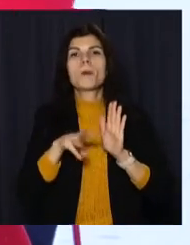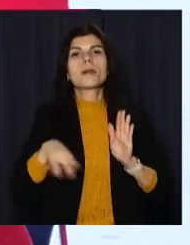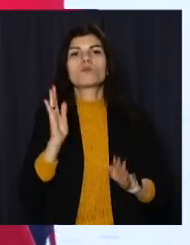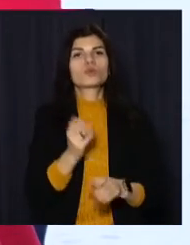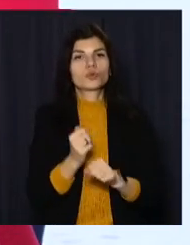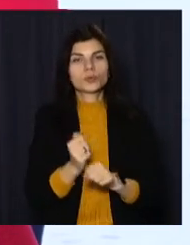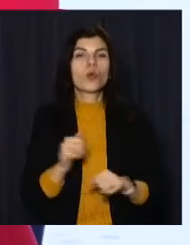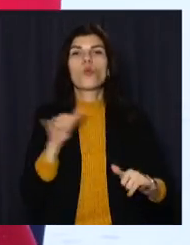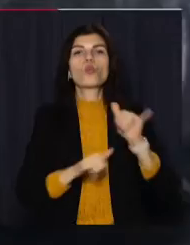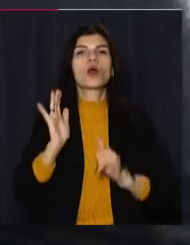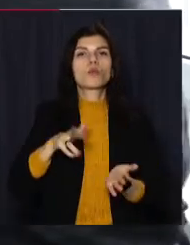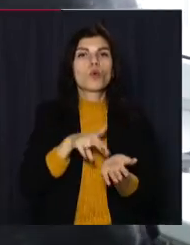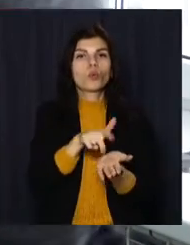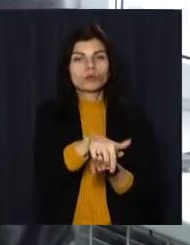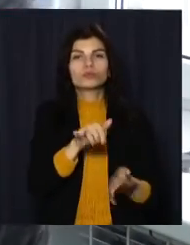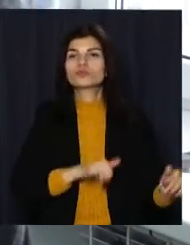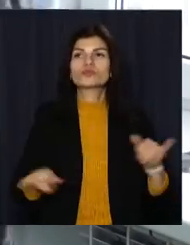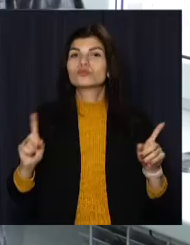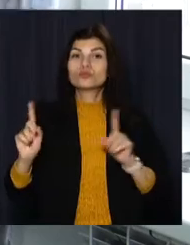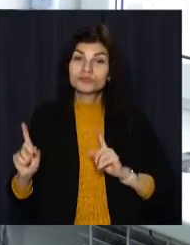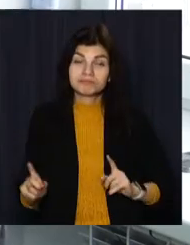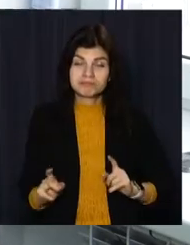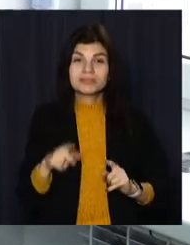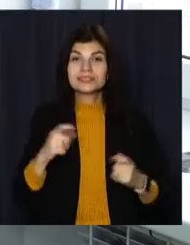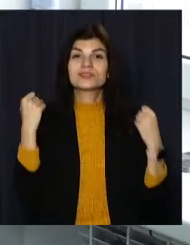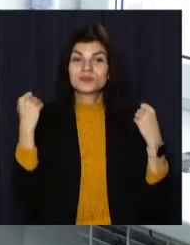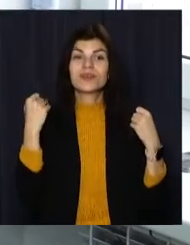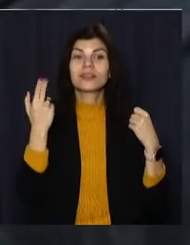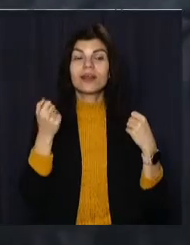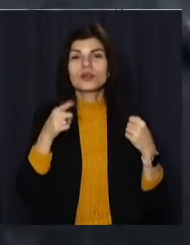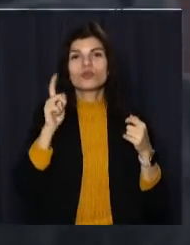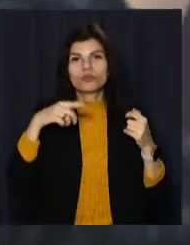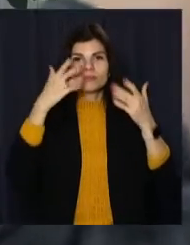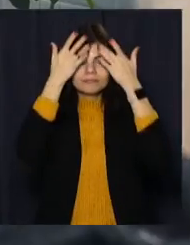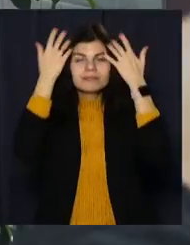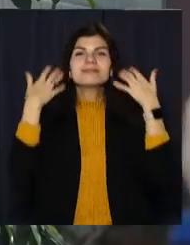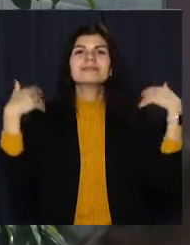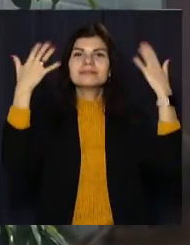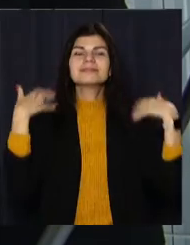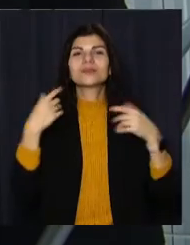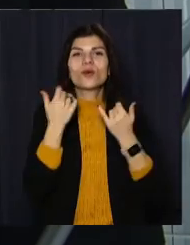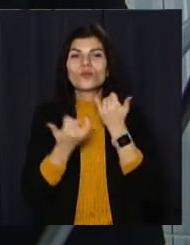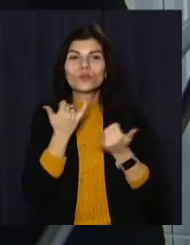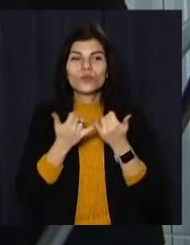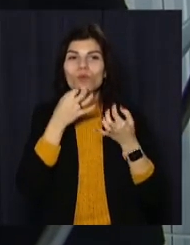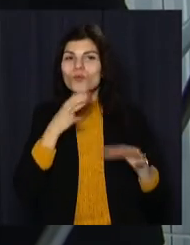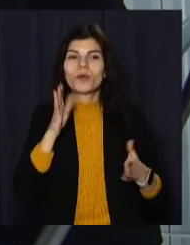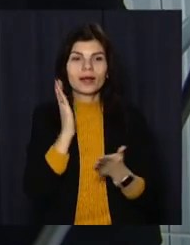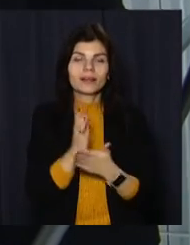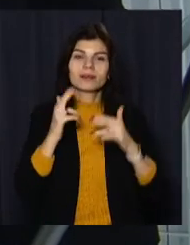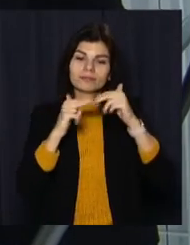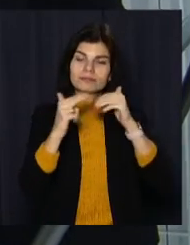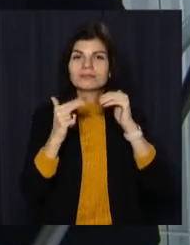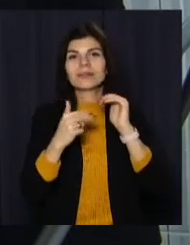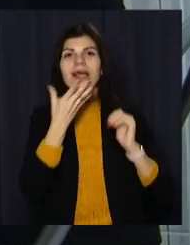куди ми будемо ходити і так далі. Окрім занять спортом, тут бають і про зовнішність. У таборі в будь-який час доступні послуги краси.